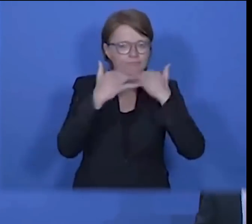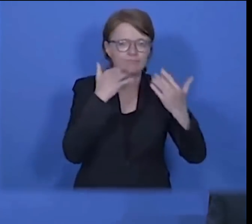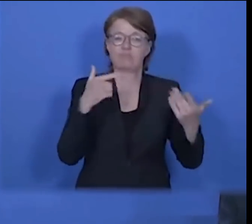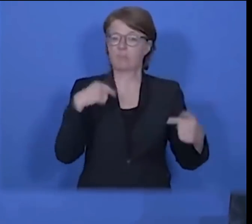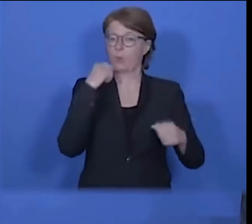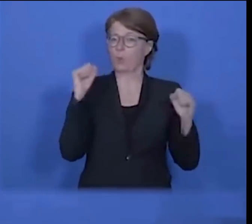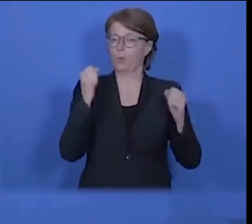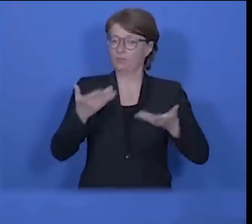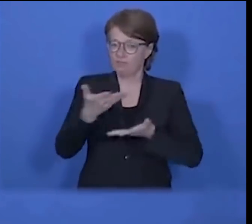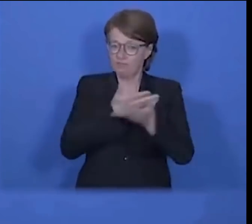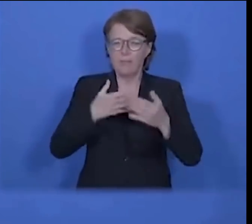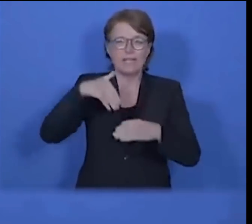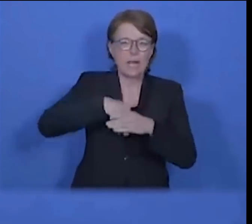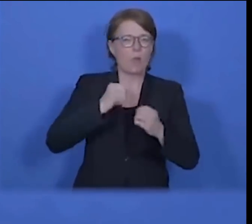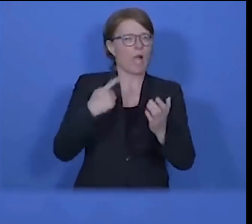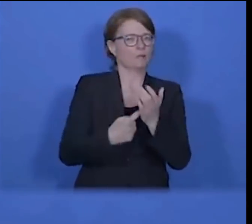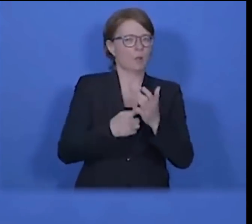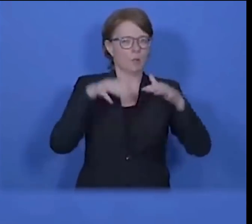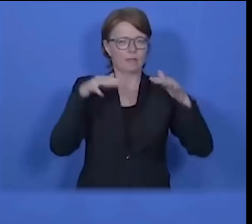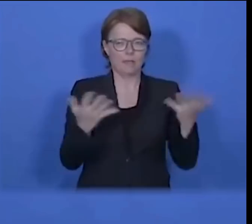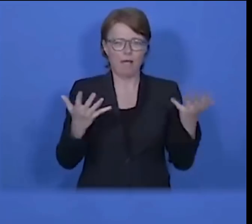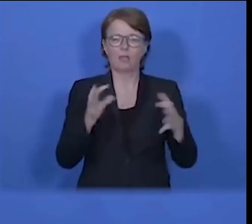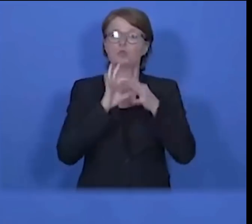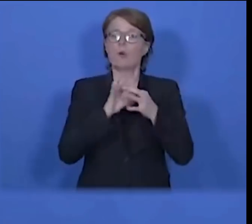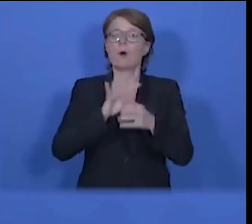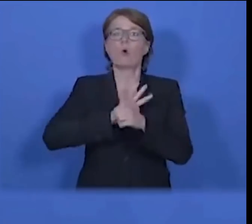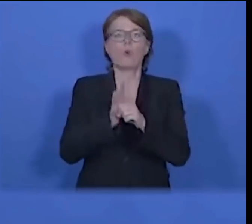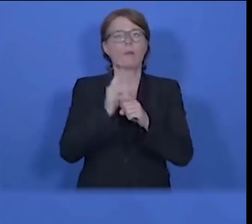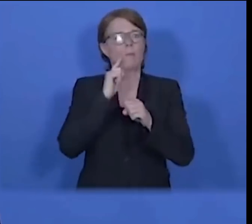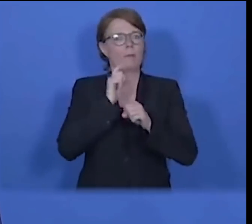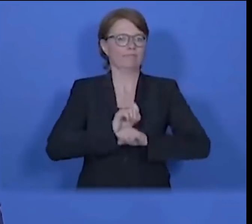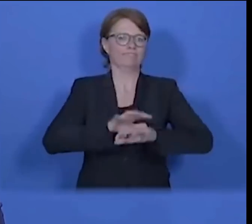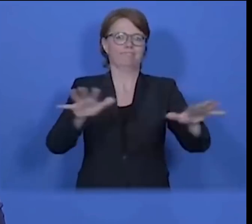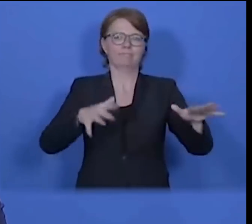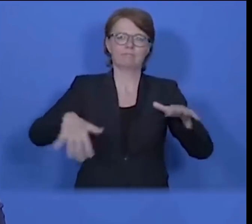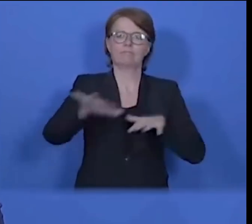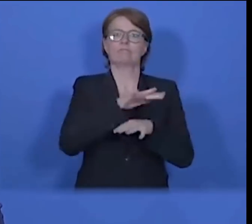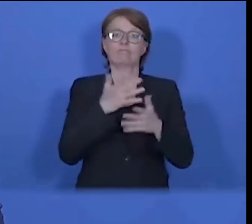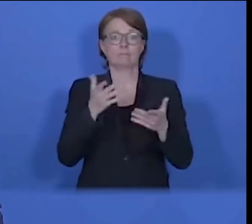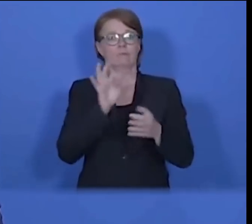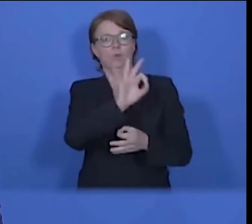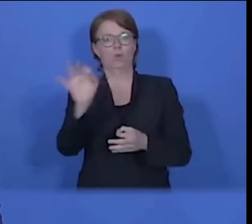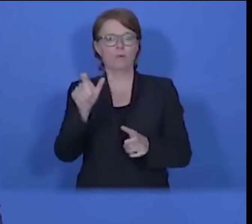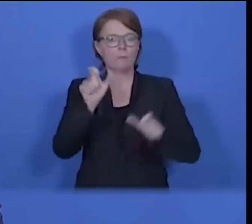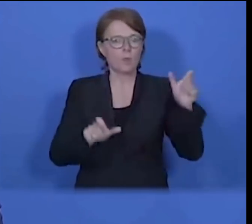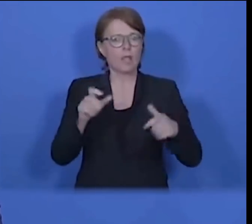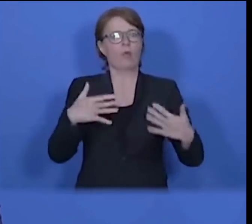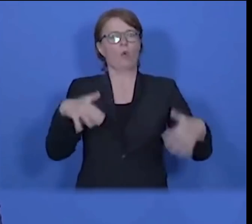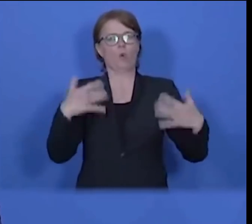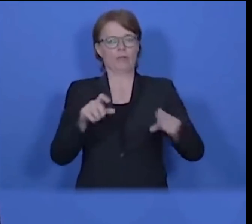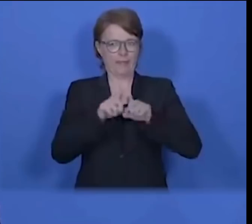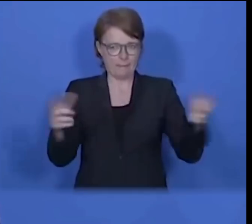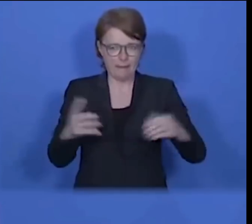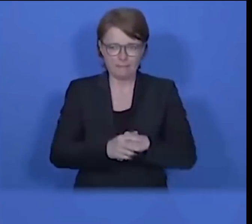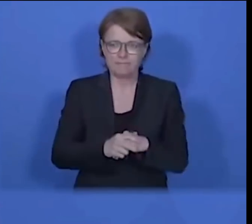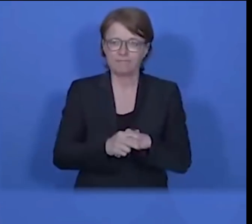gewaltigen Herausforderungen beraten, vor die die Corona-Pandemie ja alle Bürgerinnen und Bürger, aber